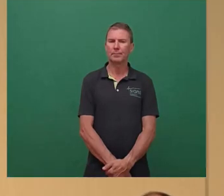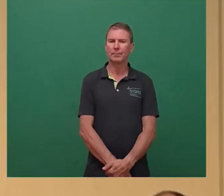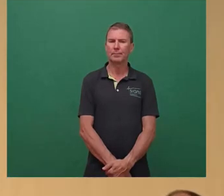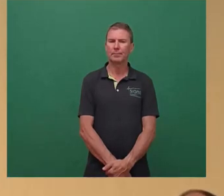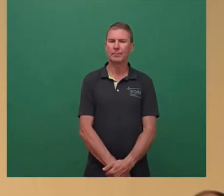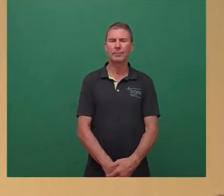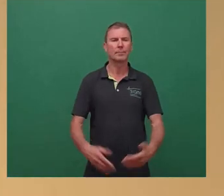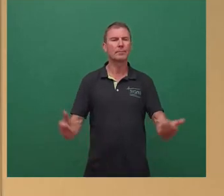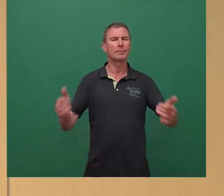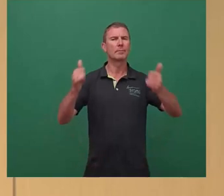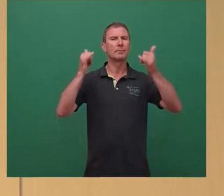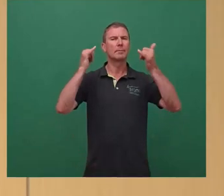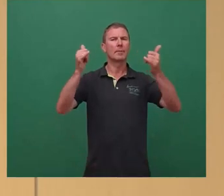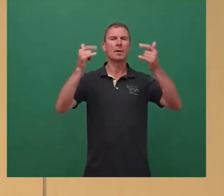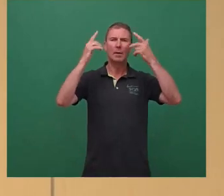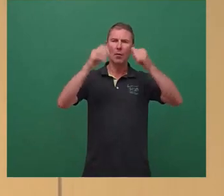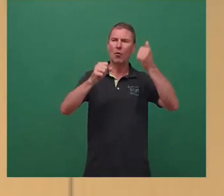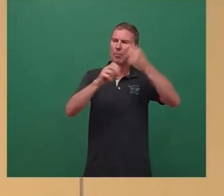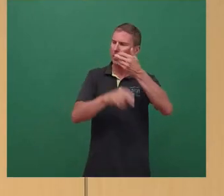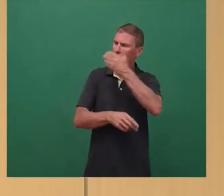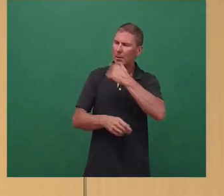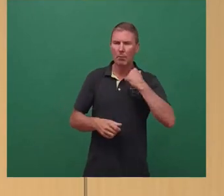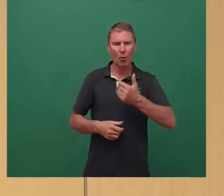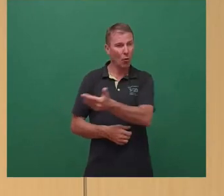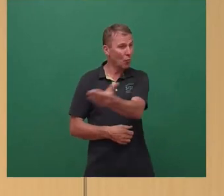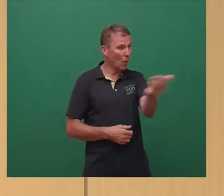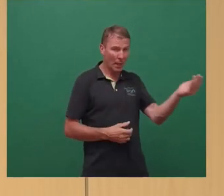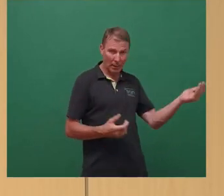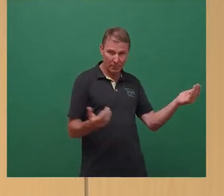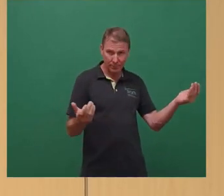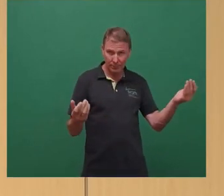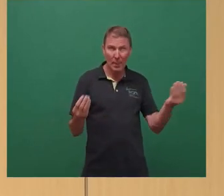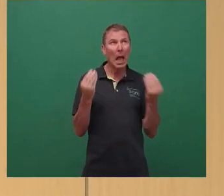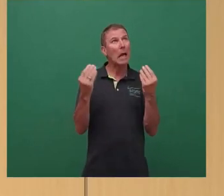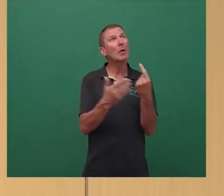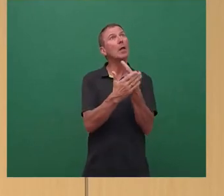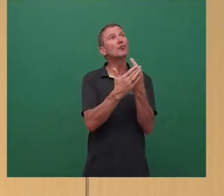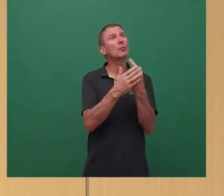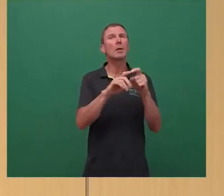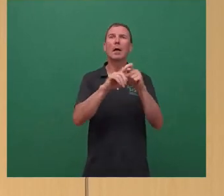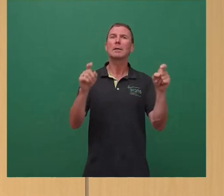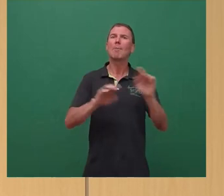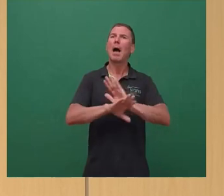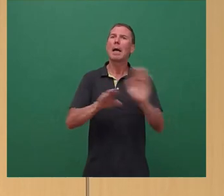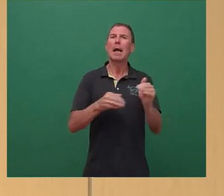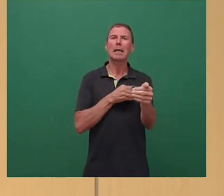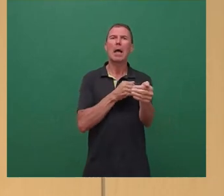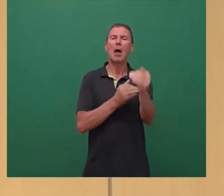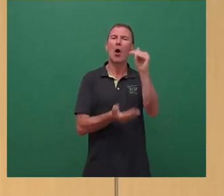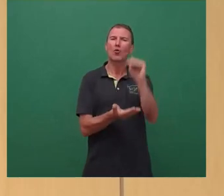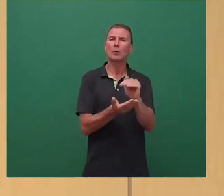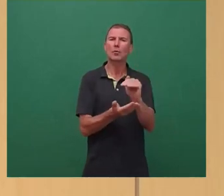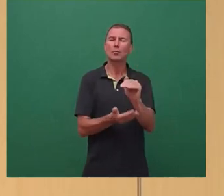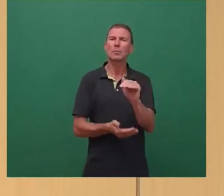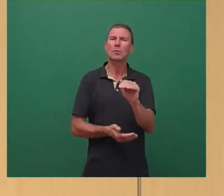Ja, sehr geehrter Oberbürgermeister, liebe Kolleginnen und Kollegen. Aktuelle Stunde zum Thema Keine Kürzungen bei Bus und Bahn, Gutachterirsen